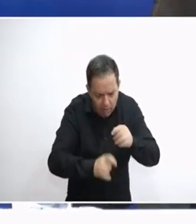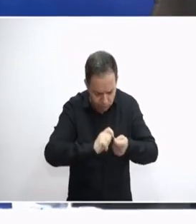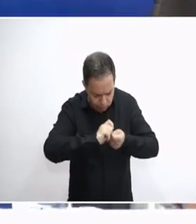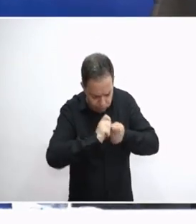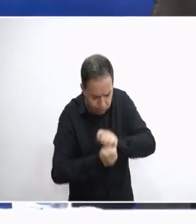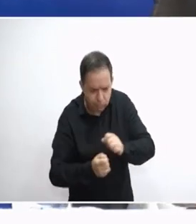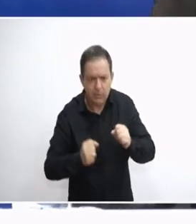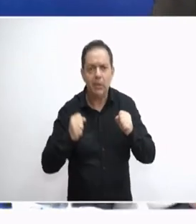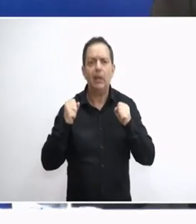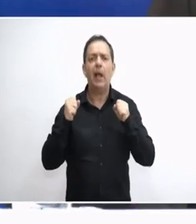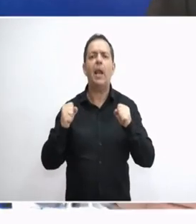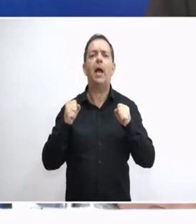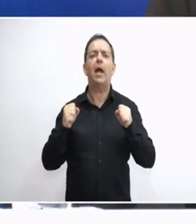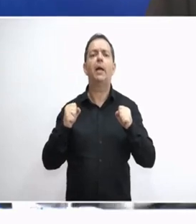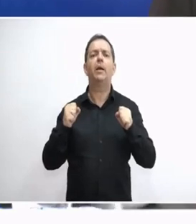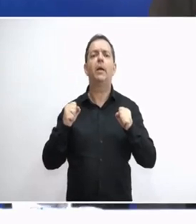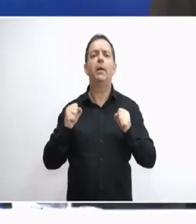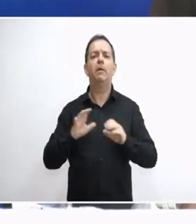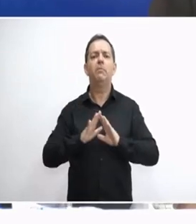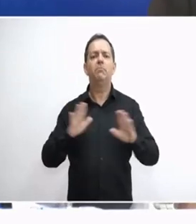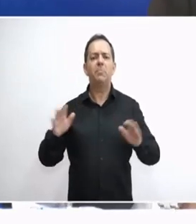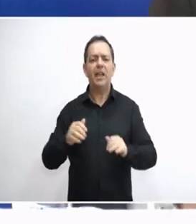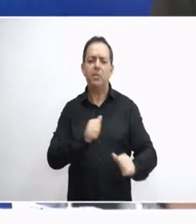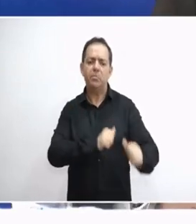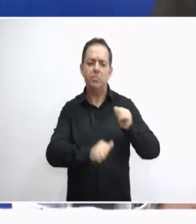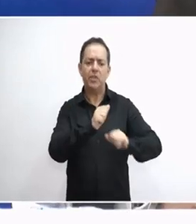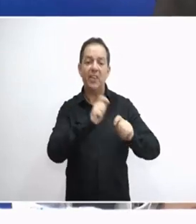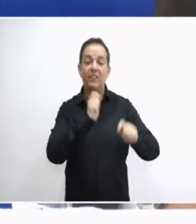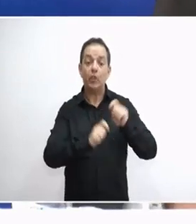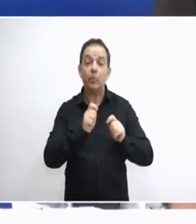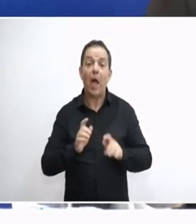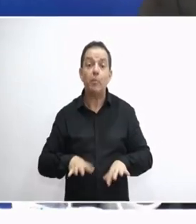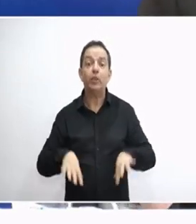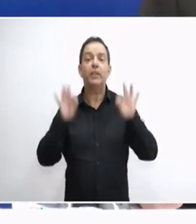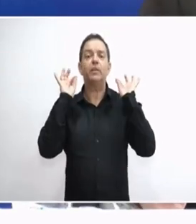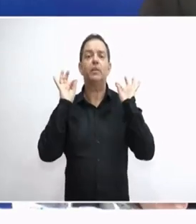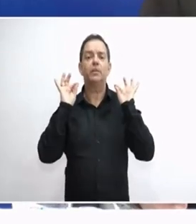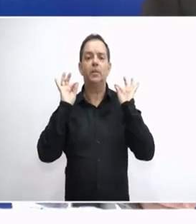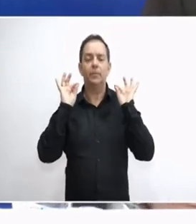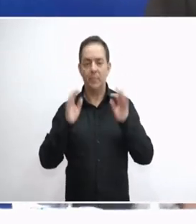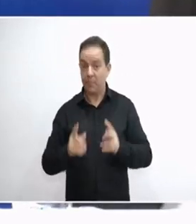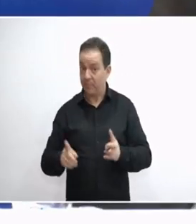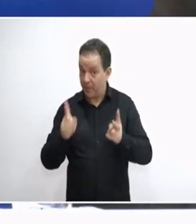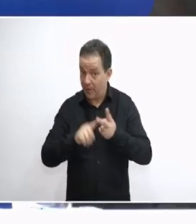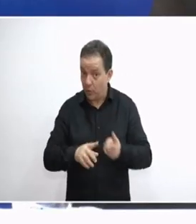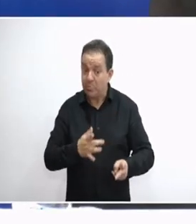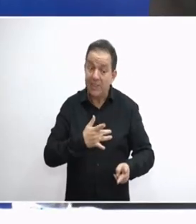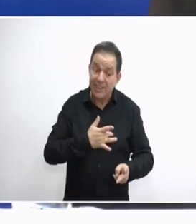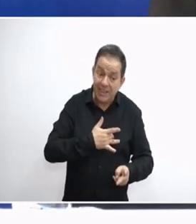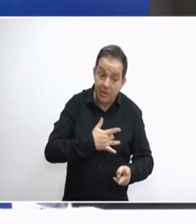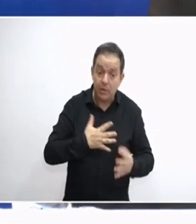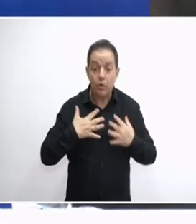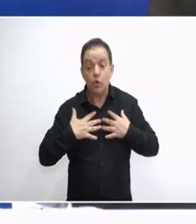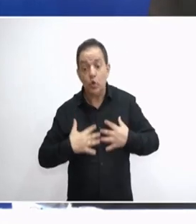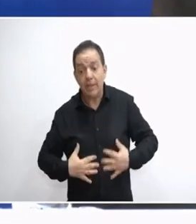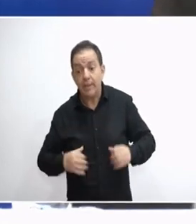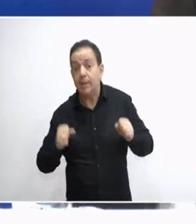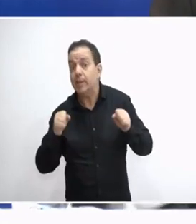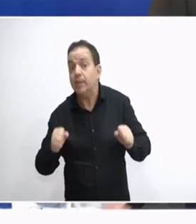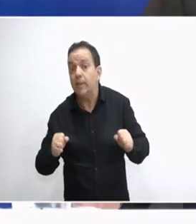ίαση. Να ιάνουμε αυτό που έχει γίνει, να πάμε σε πανόρθωση. Απ' την άλλη, μιλάμε για ψυχική ή μιλάμε για σωματική υγεία.